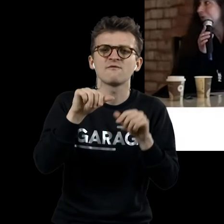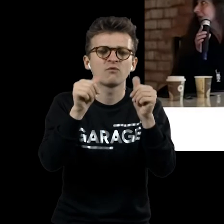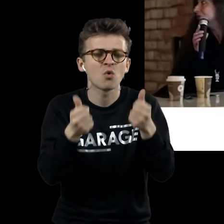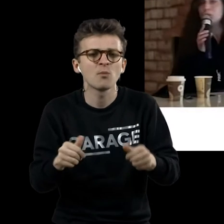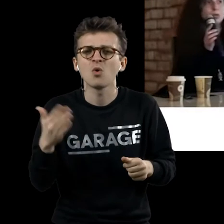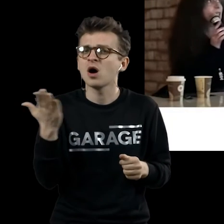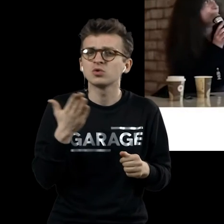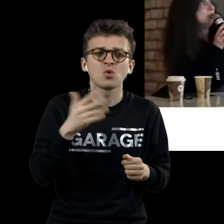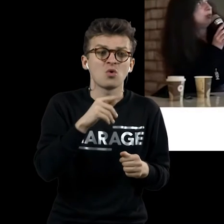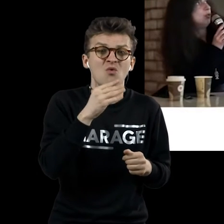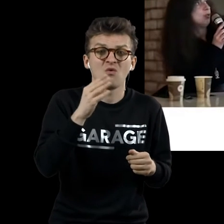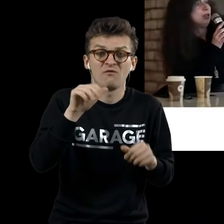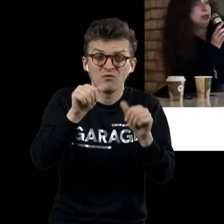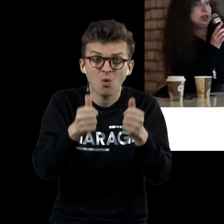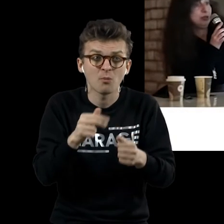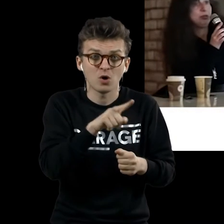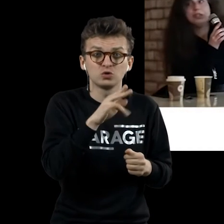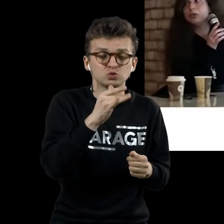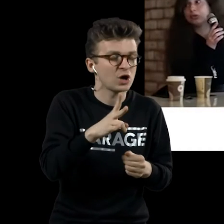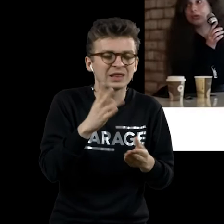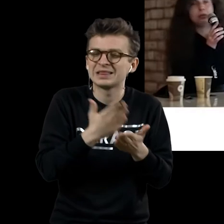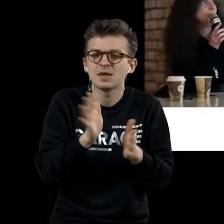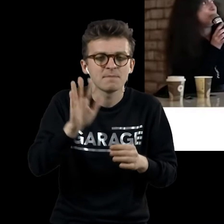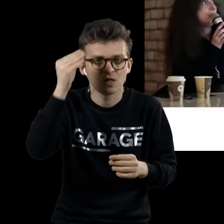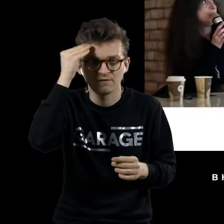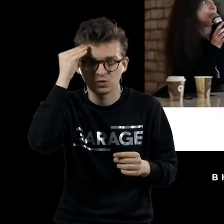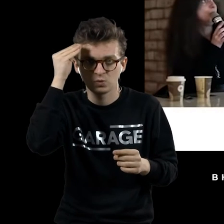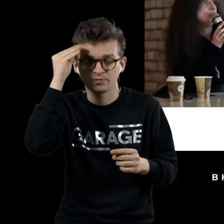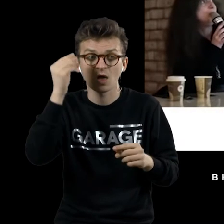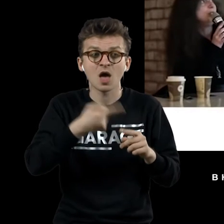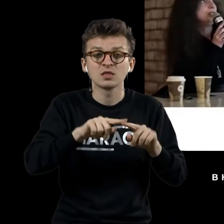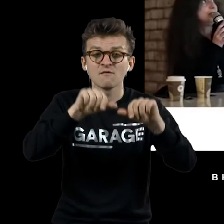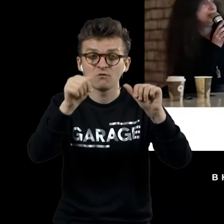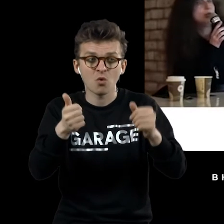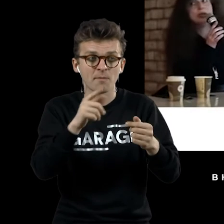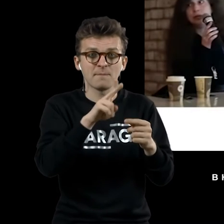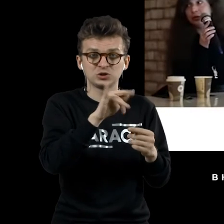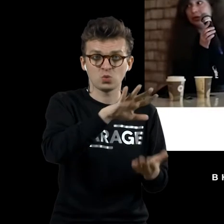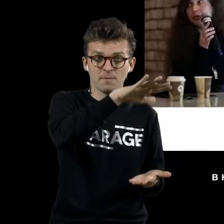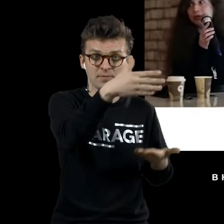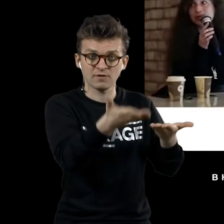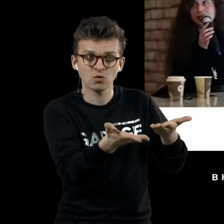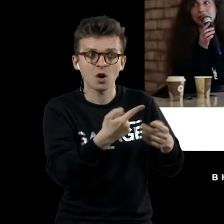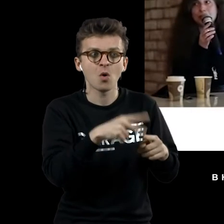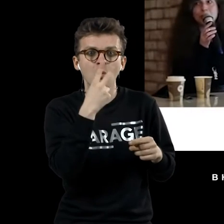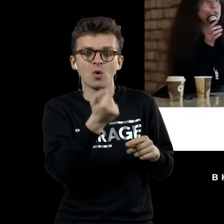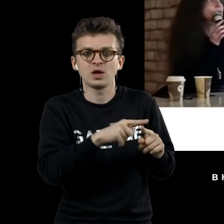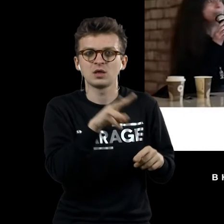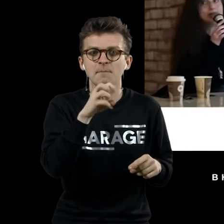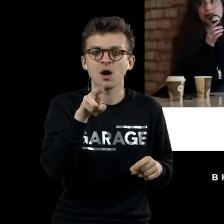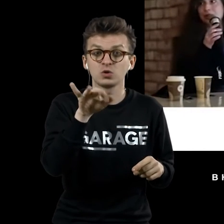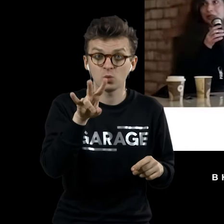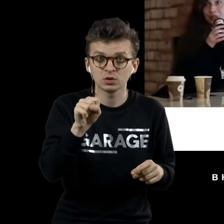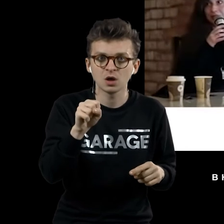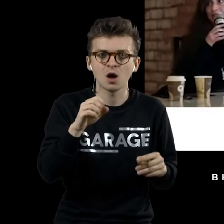не имел в виду. Вот форма этого самого перевернутого писсуара, который можно увидеть, силуэт Мадонны под покровалом, в которой можно